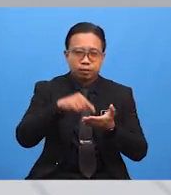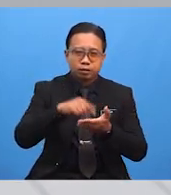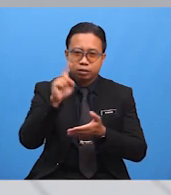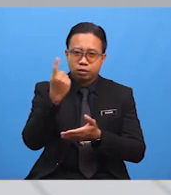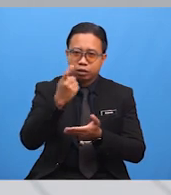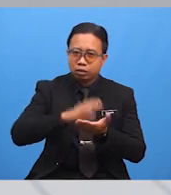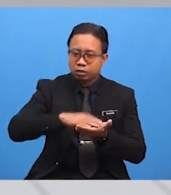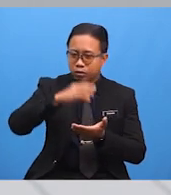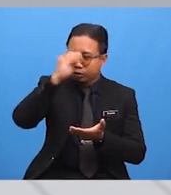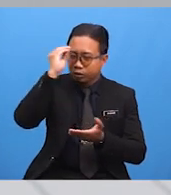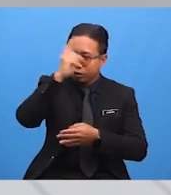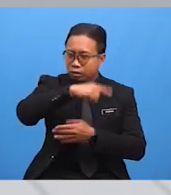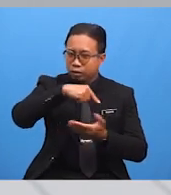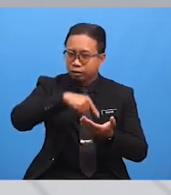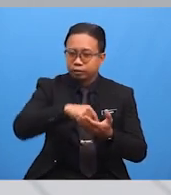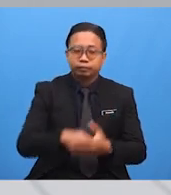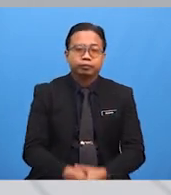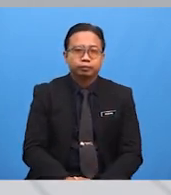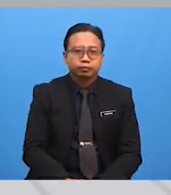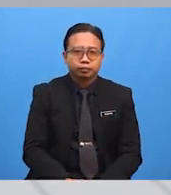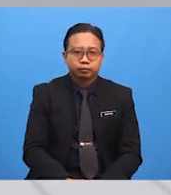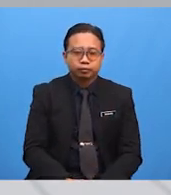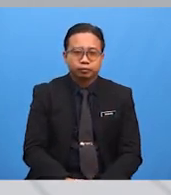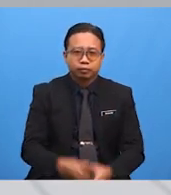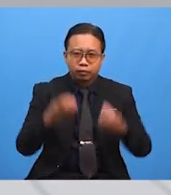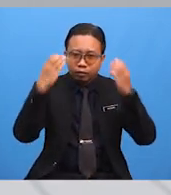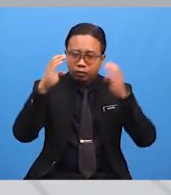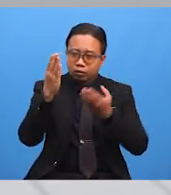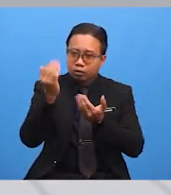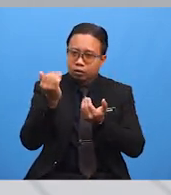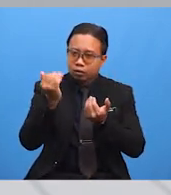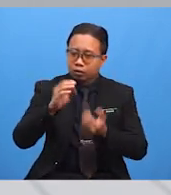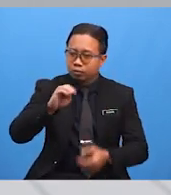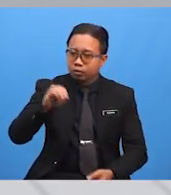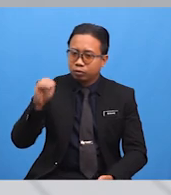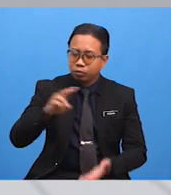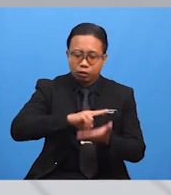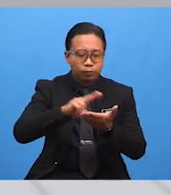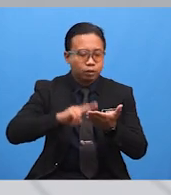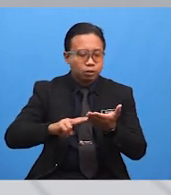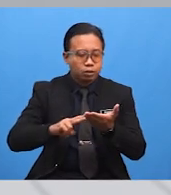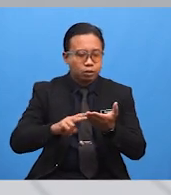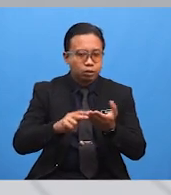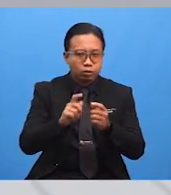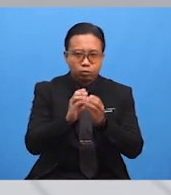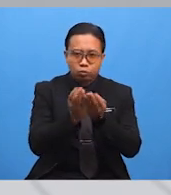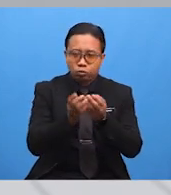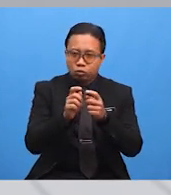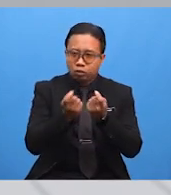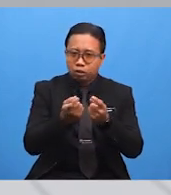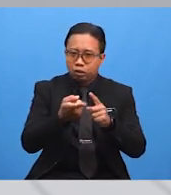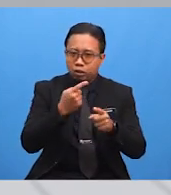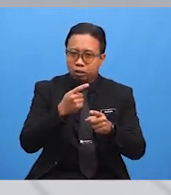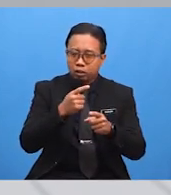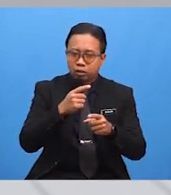pembelajaran kita pada hari ini. Cikgu berharap murid-murid membaca balik buku teks daripada